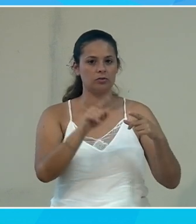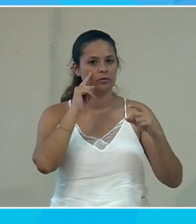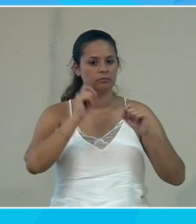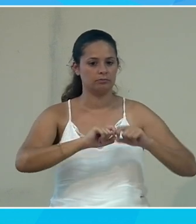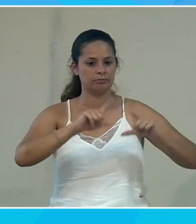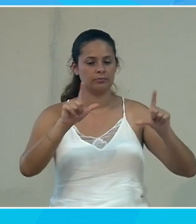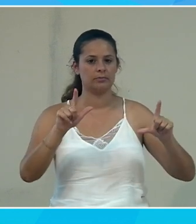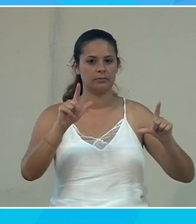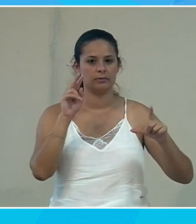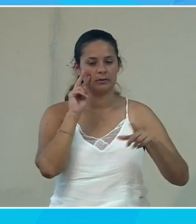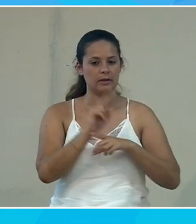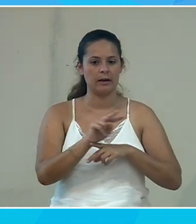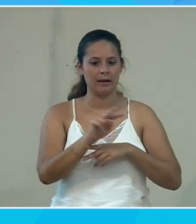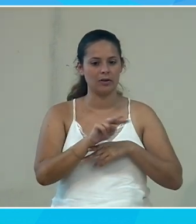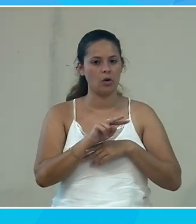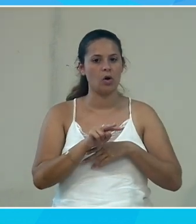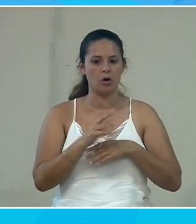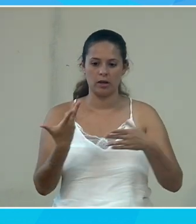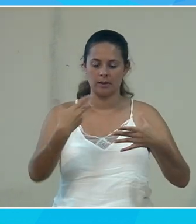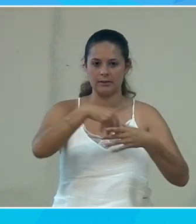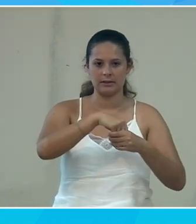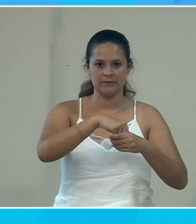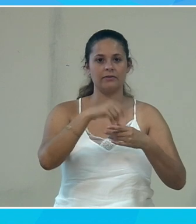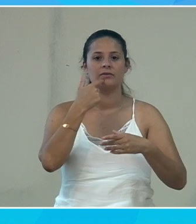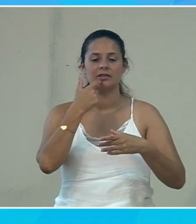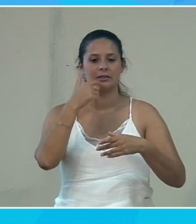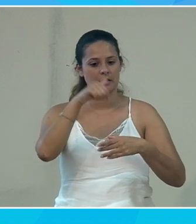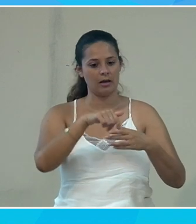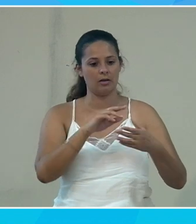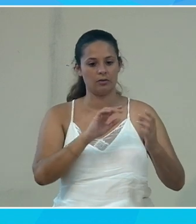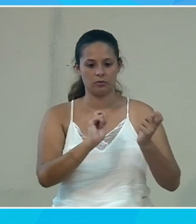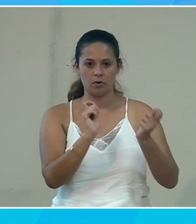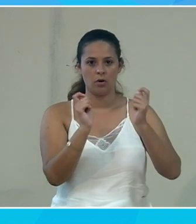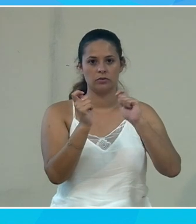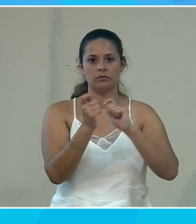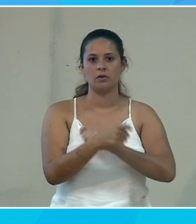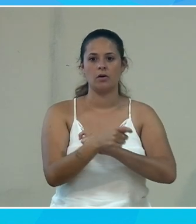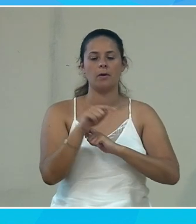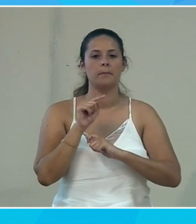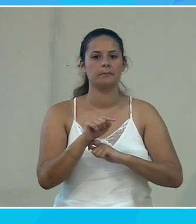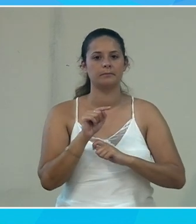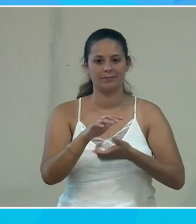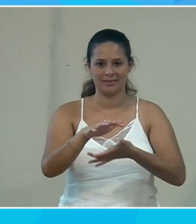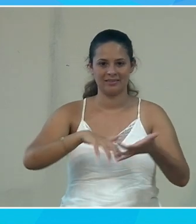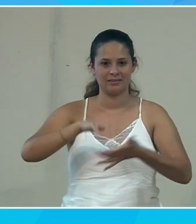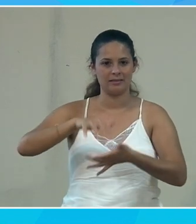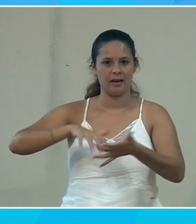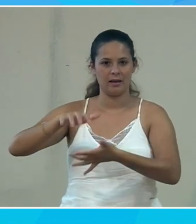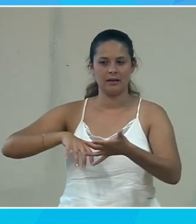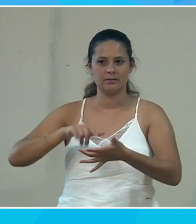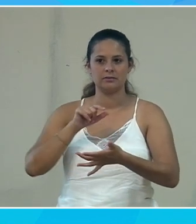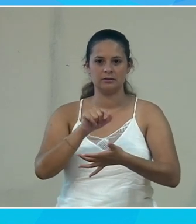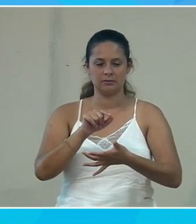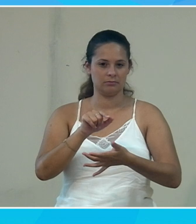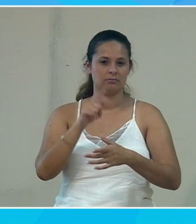outil qui s'appelle le lecteur immersif alors déjà le lecteur immersif il va me transformer en fait le texte enfin l